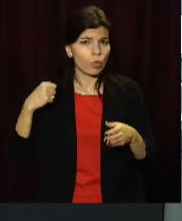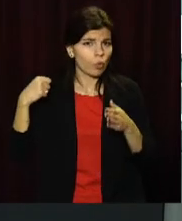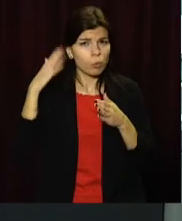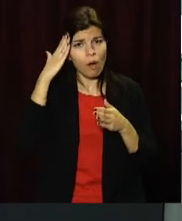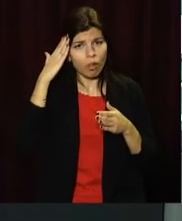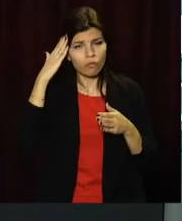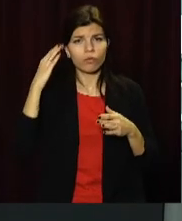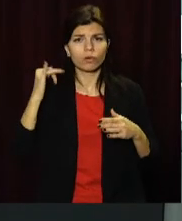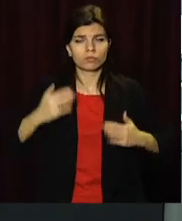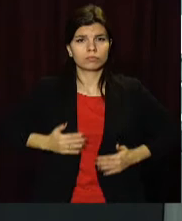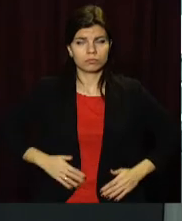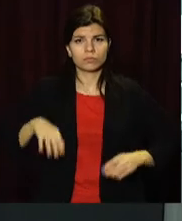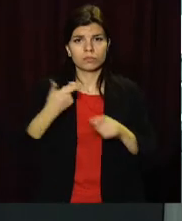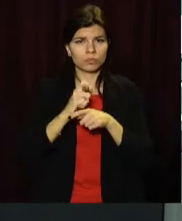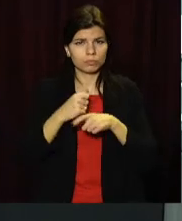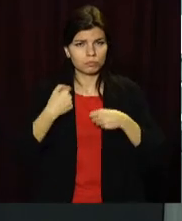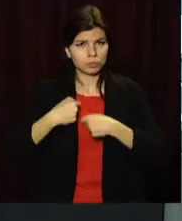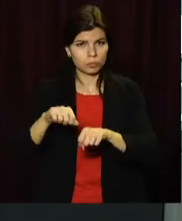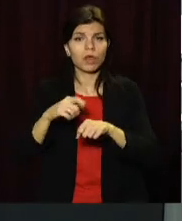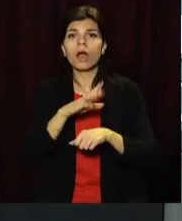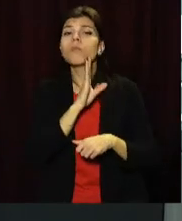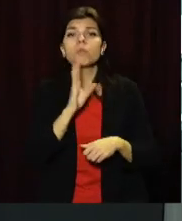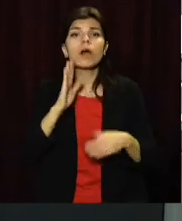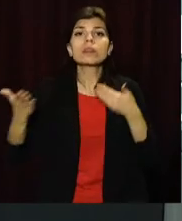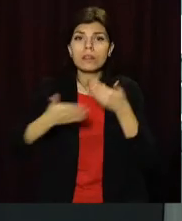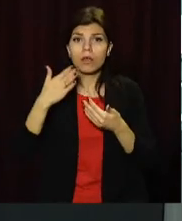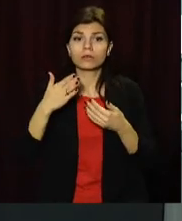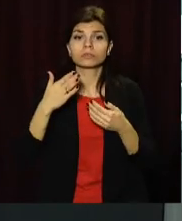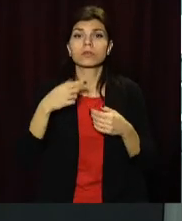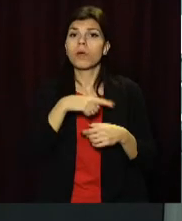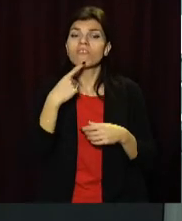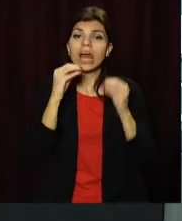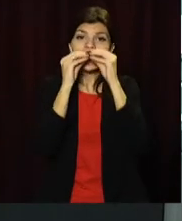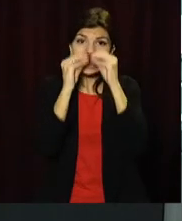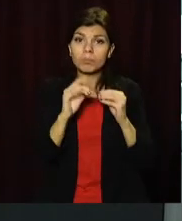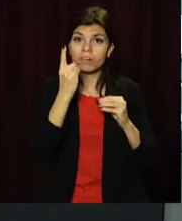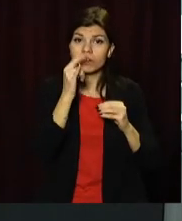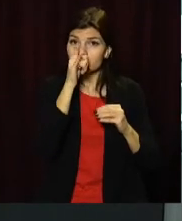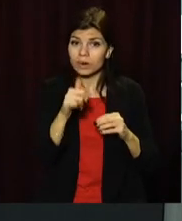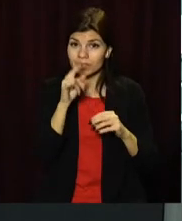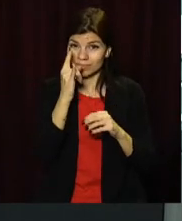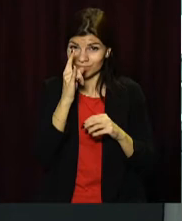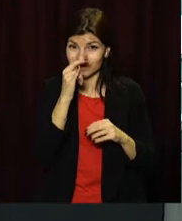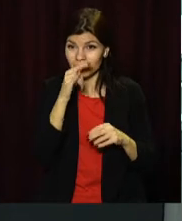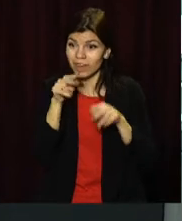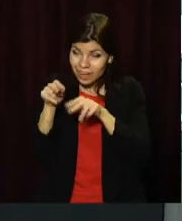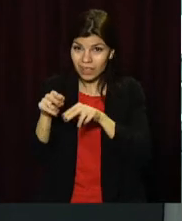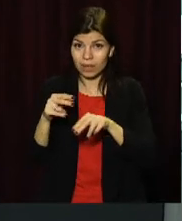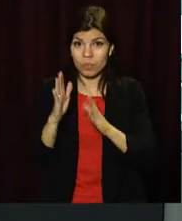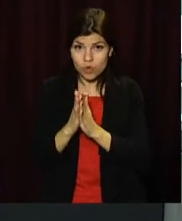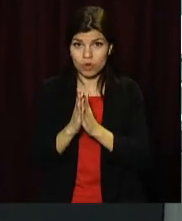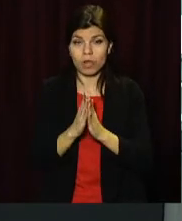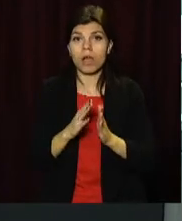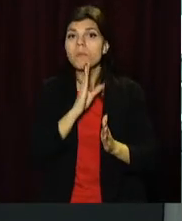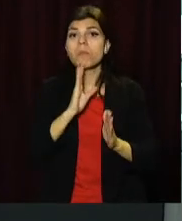по голові татулобу. Матір зізналася, що наказала сину відстежити за 10-місячною сестрою. Але хлопчик ослухався і вийшов з будинку.